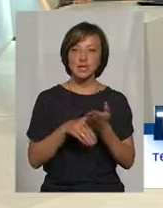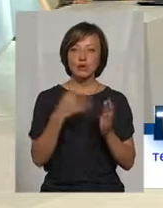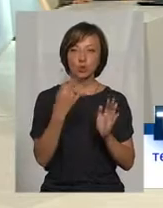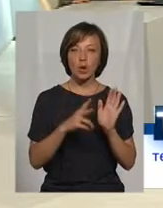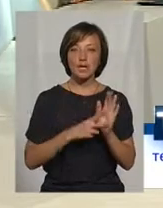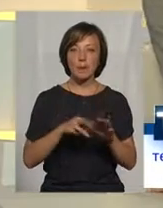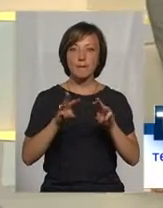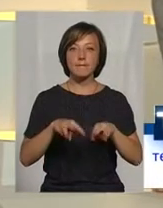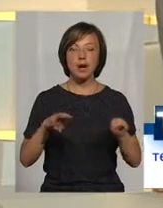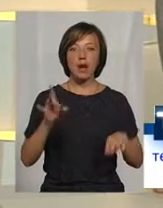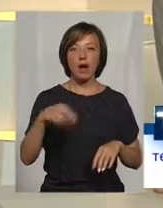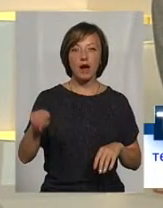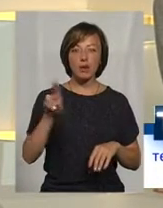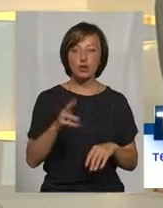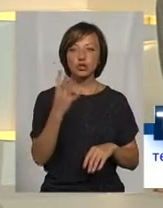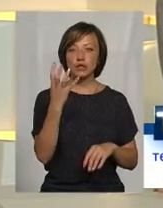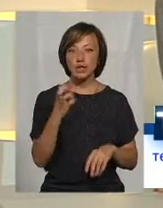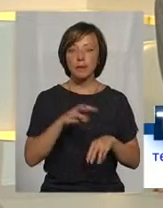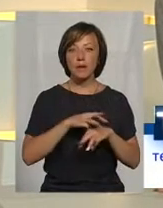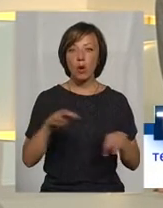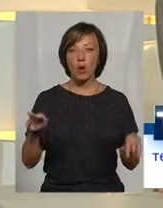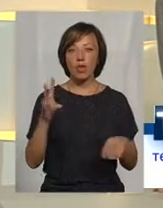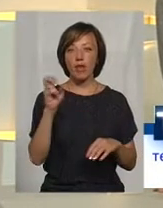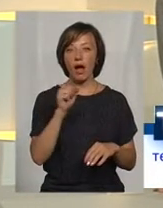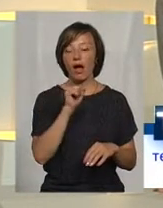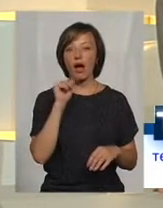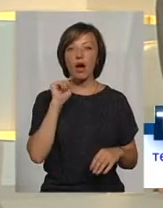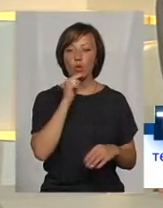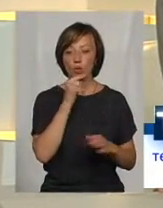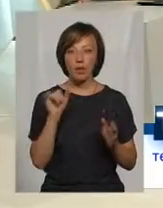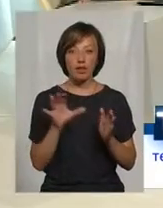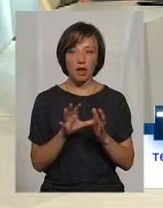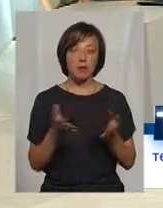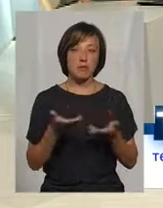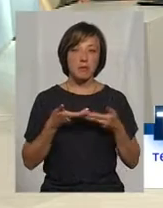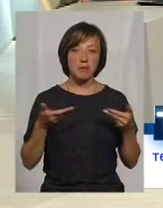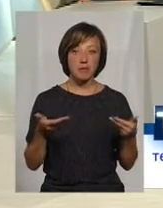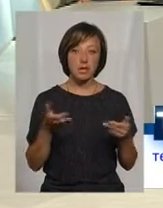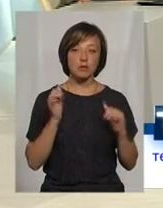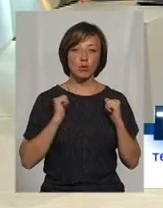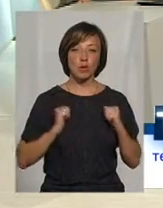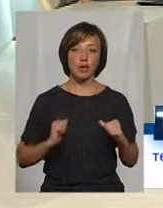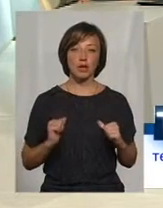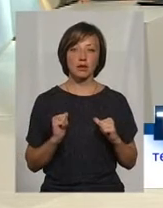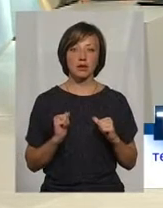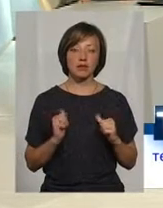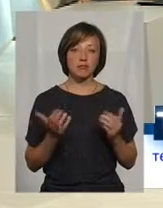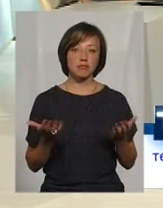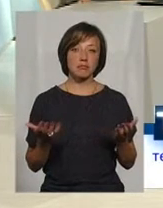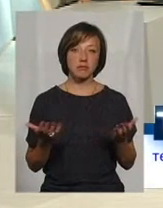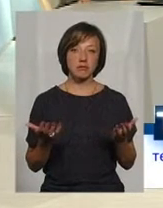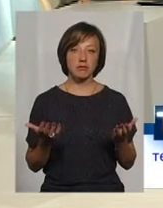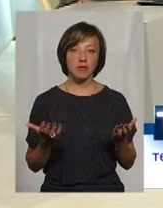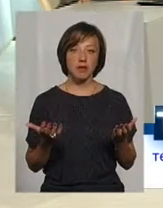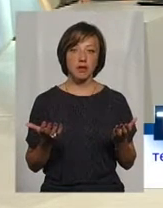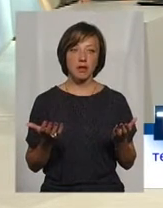мільярдів. І 400 мільйонів на енергоощадність. Тобто ми спокійно гріємо повітря, не